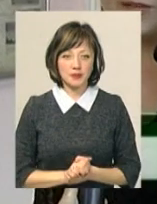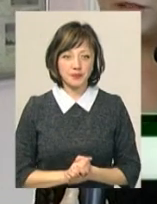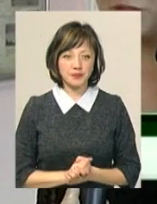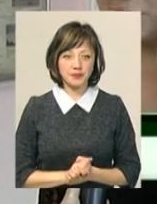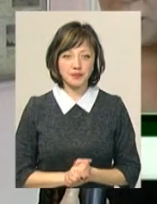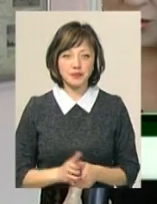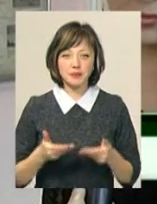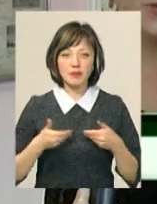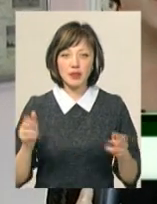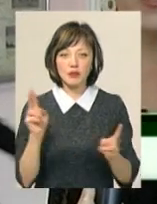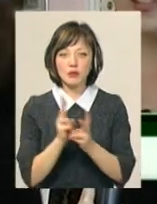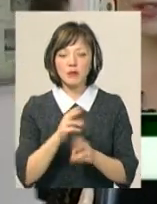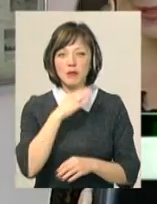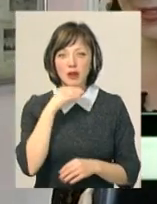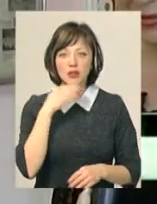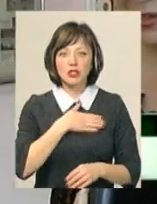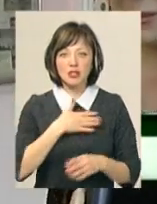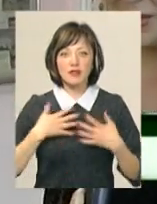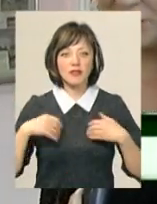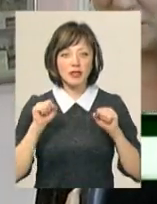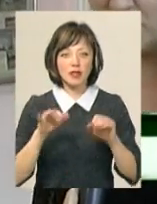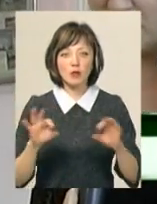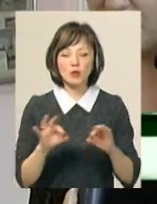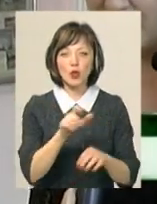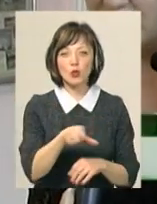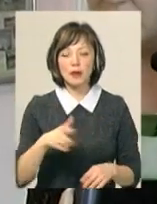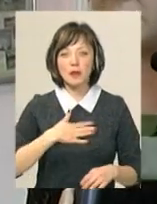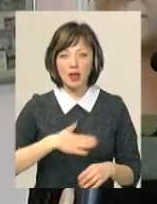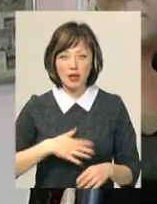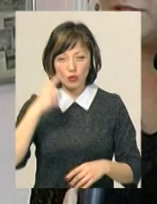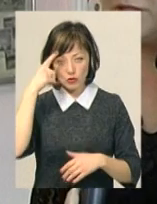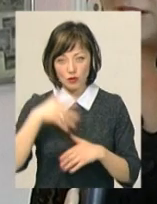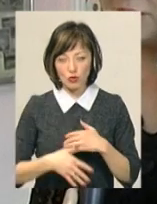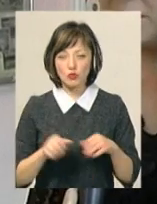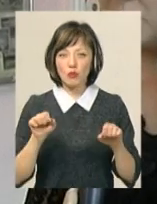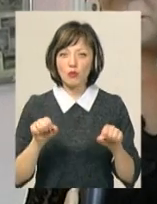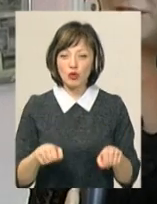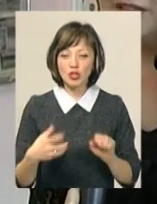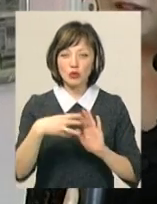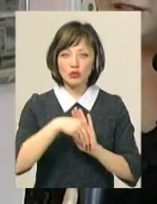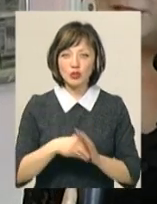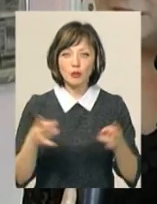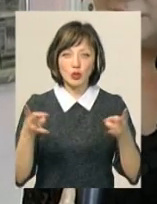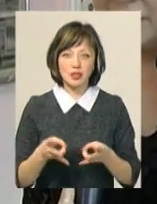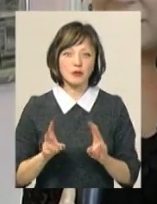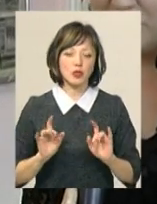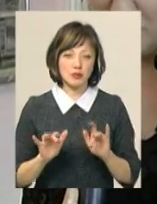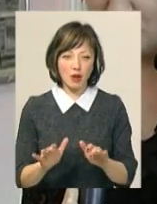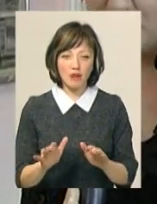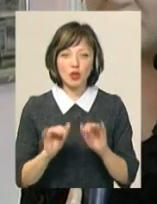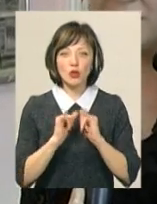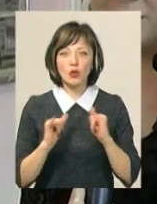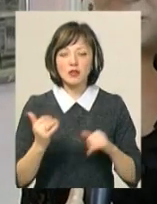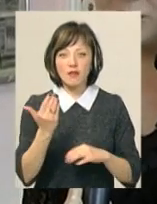Ми зустріли тут багато щирих, відданих музиці людей. Це дуже приємно усвідомлювати, що можеш долучитися до потрібної справи, до